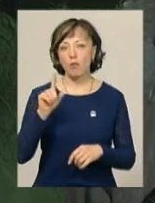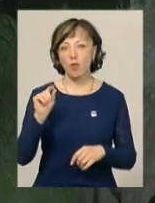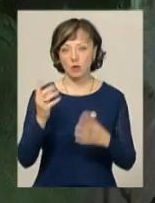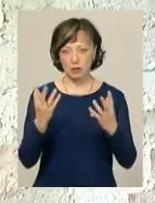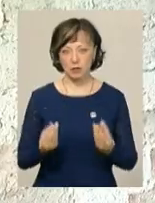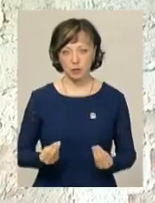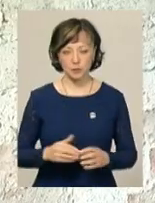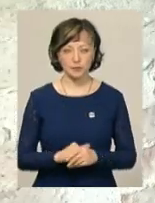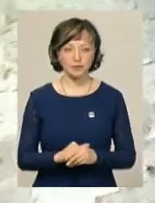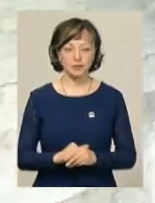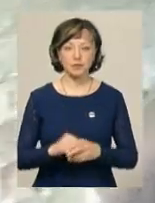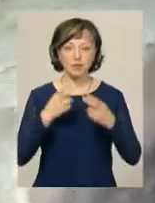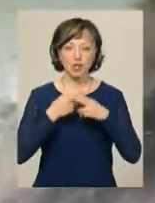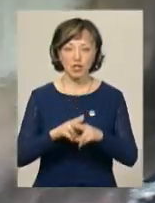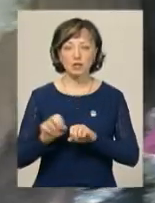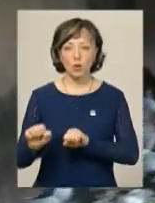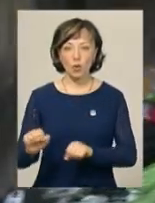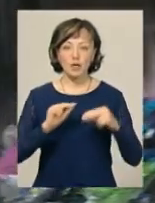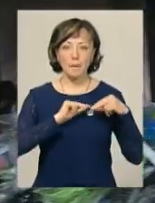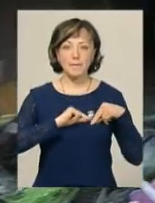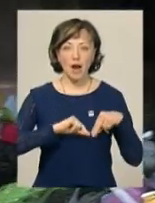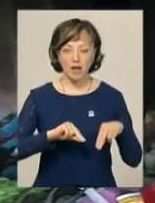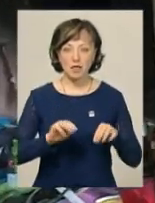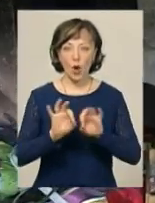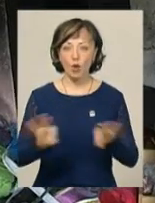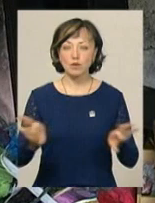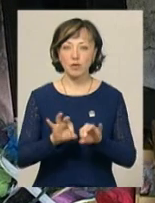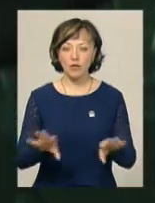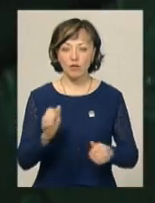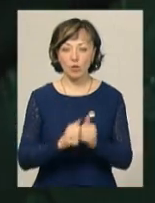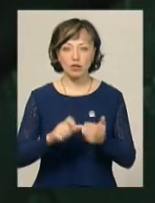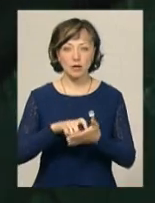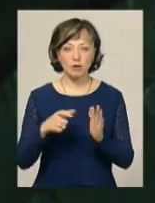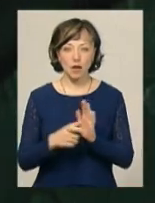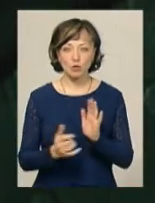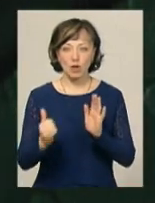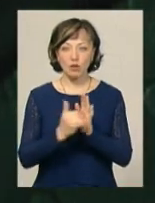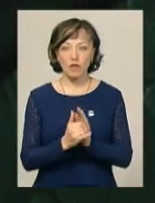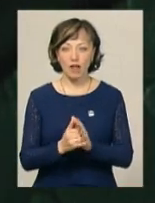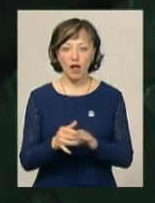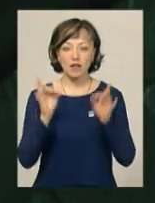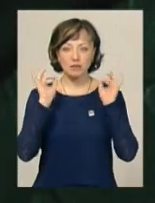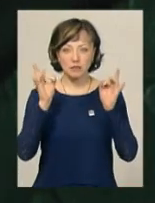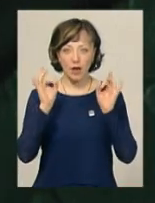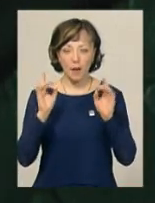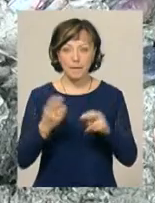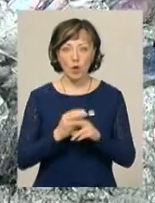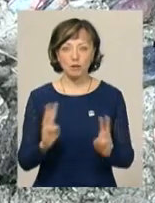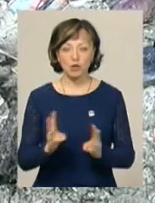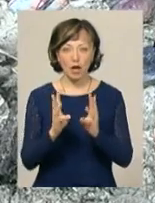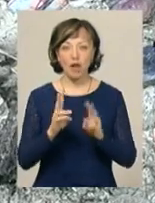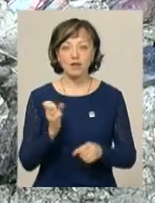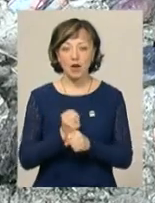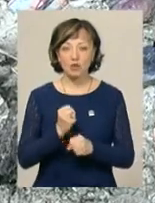понеділу. Інженер з охорони праці гуртожитку Юрій Черномазюк розповідає, у кожній кімнаті встановлені датчики протипожежної безпеки. Та, каже,